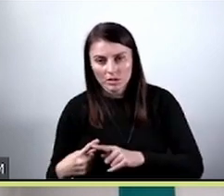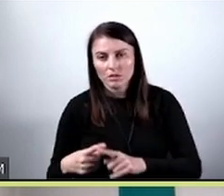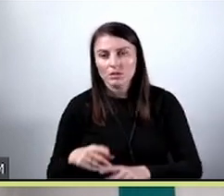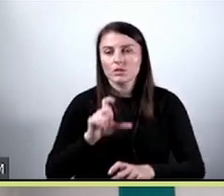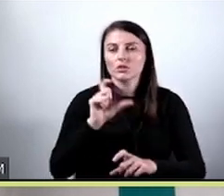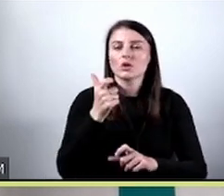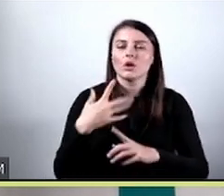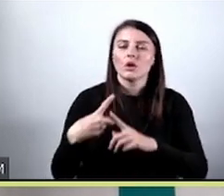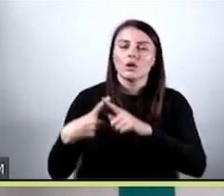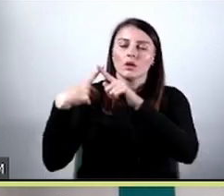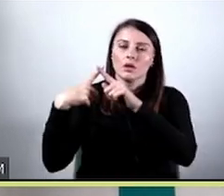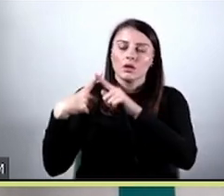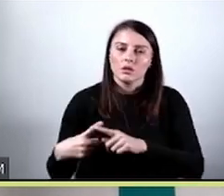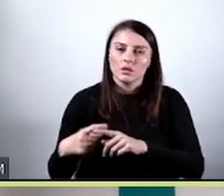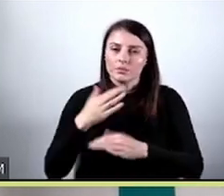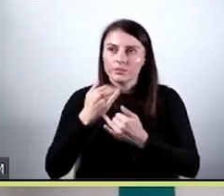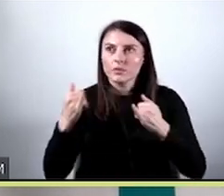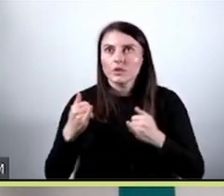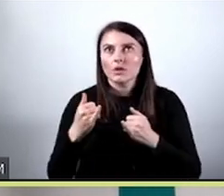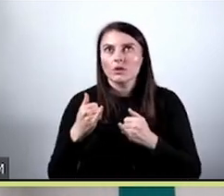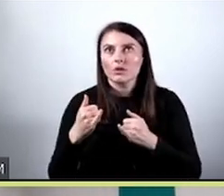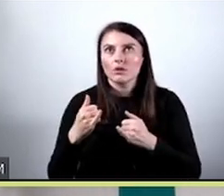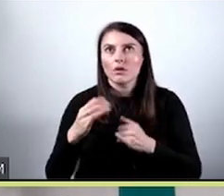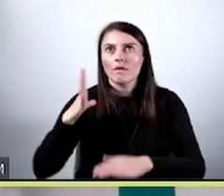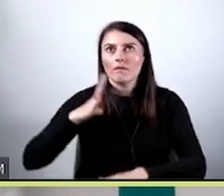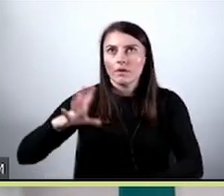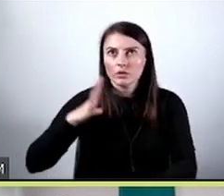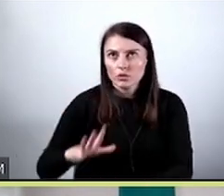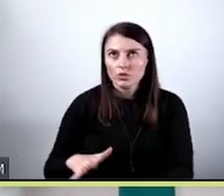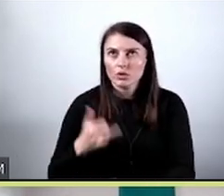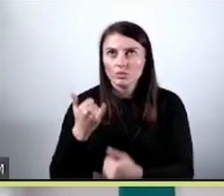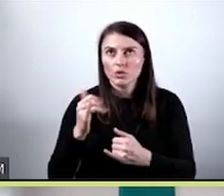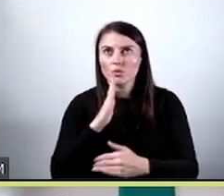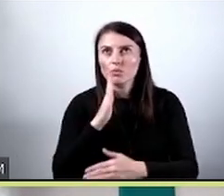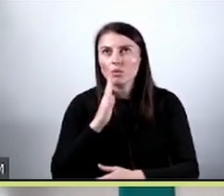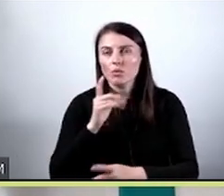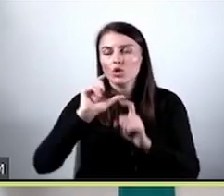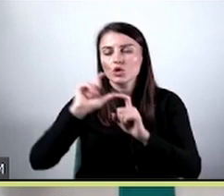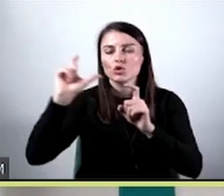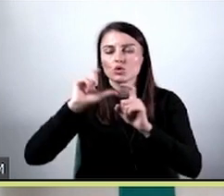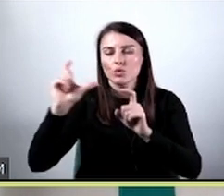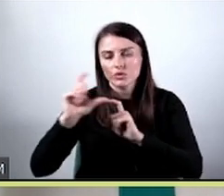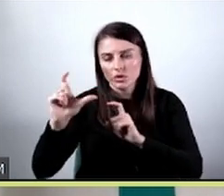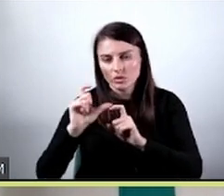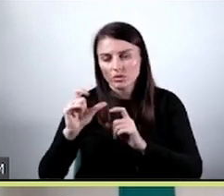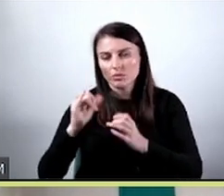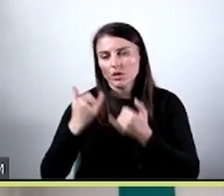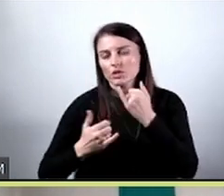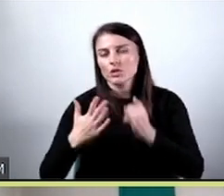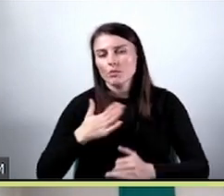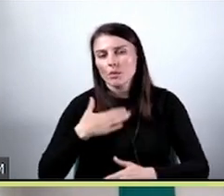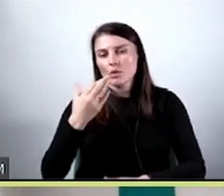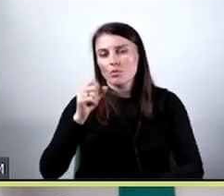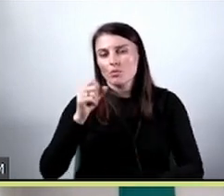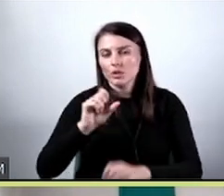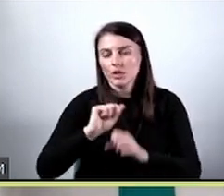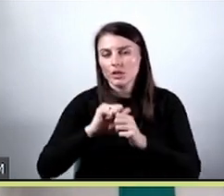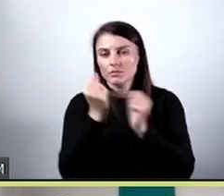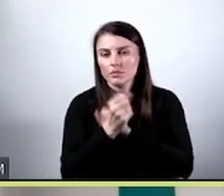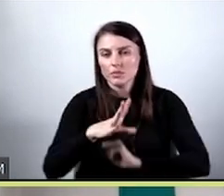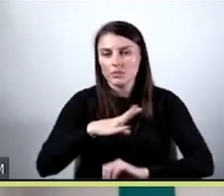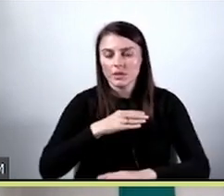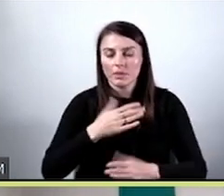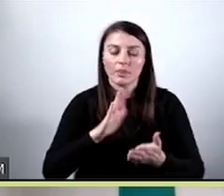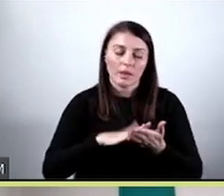testować model z nowymi wartościami kategorycznymi, czyli słownikowymi. Przykładowo, jeżeli mamy model, który jako jeden ze zmiennych przyjmuje